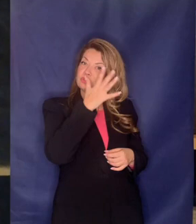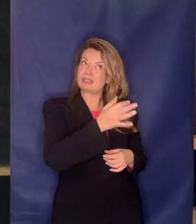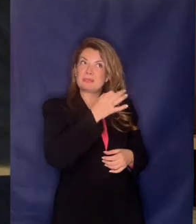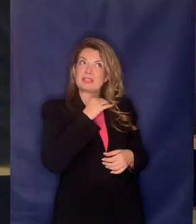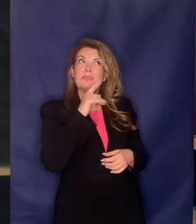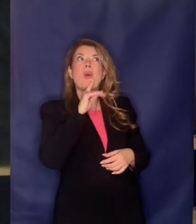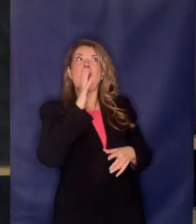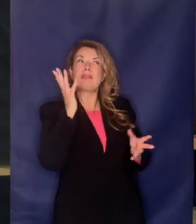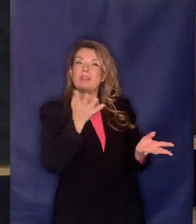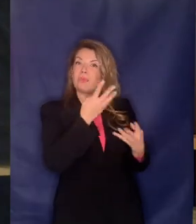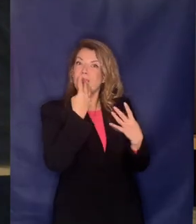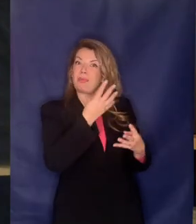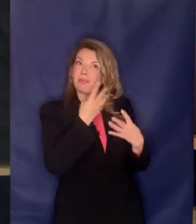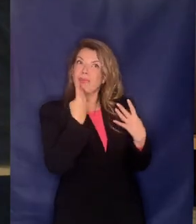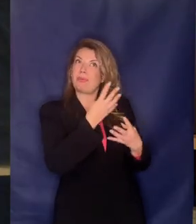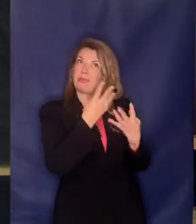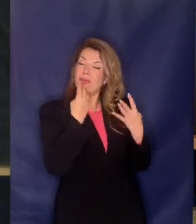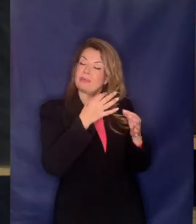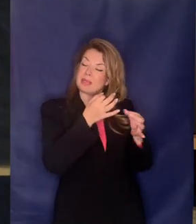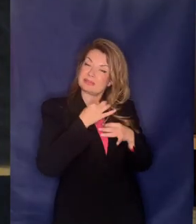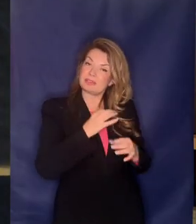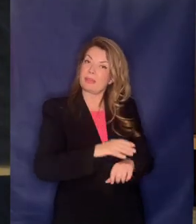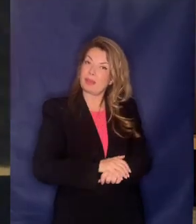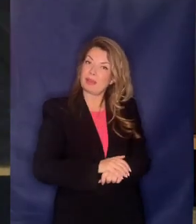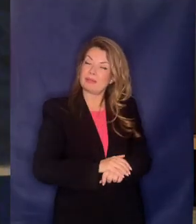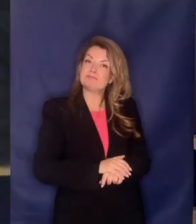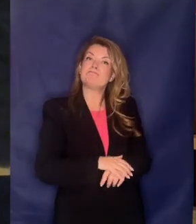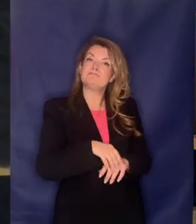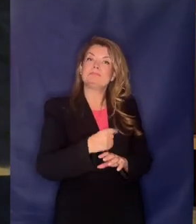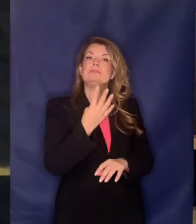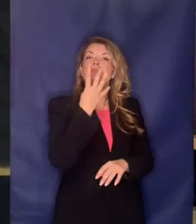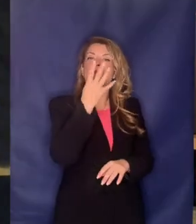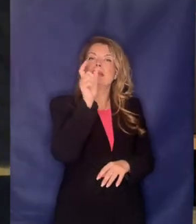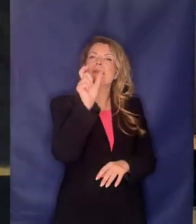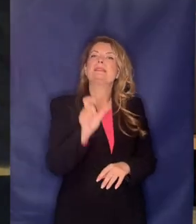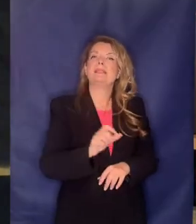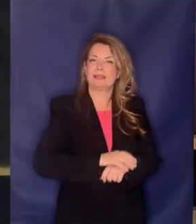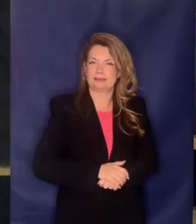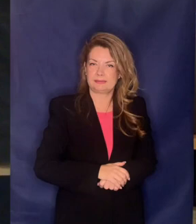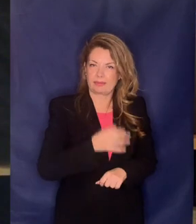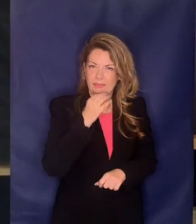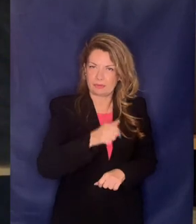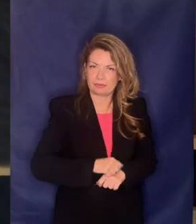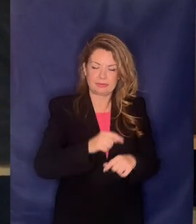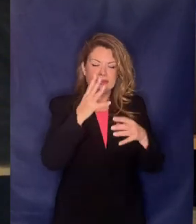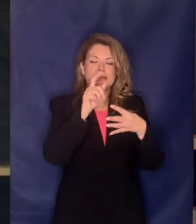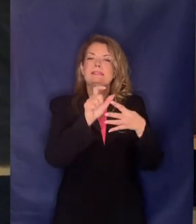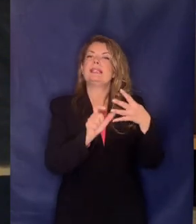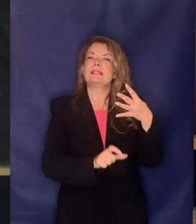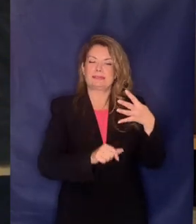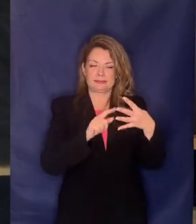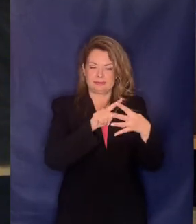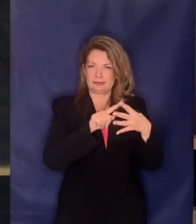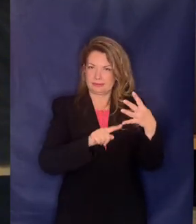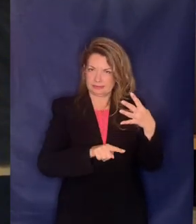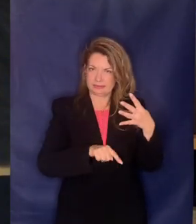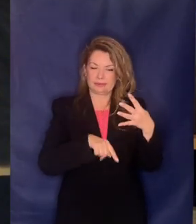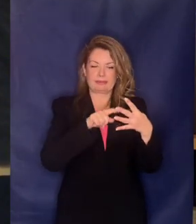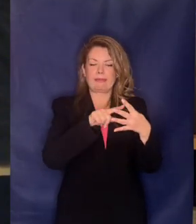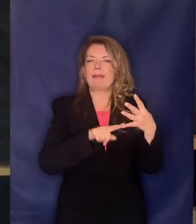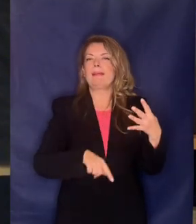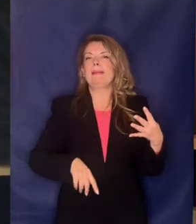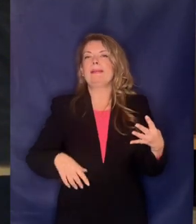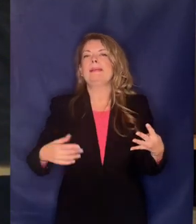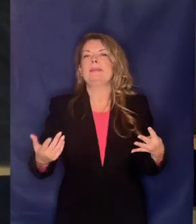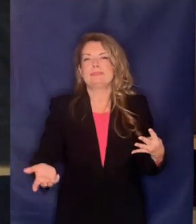Μας διαβεβαίωσε ο Πρωθυπουργός Τέσσερις λέξεις Εμπεριέχουν μία όμως αλήθεια